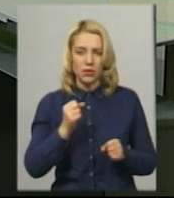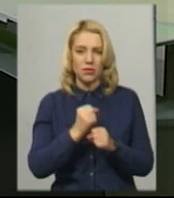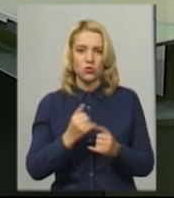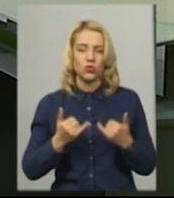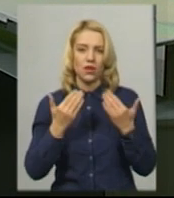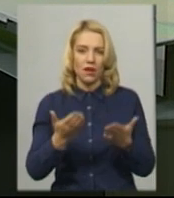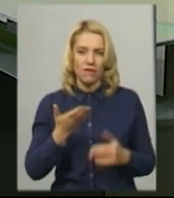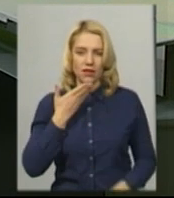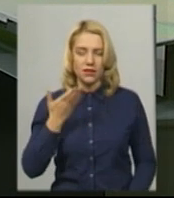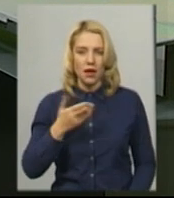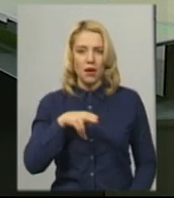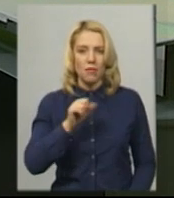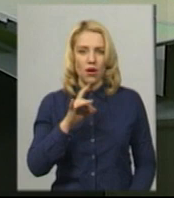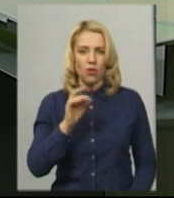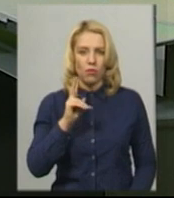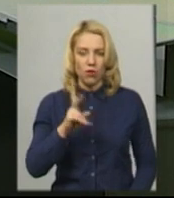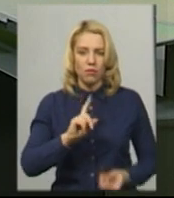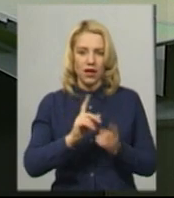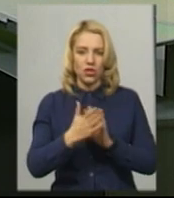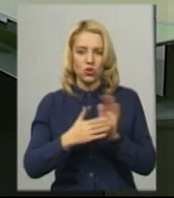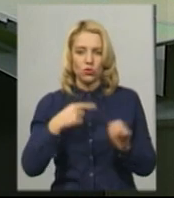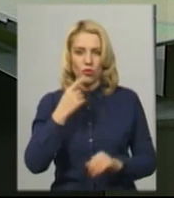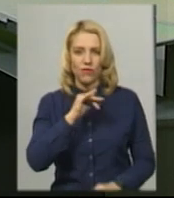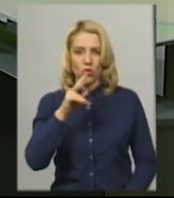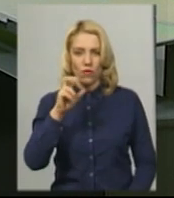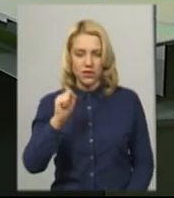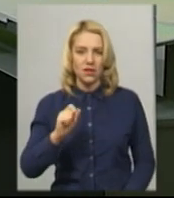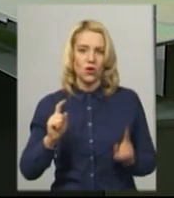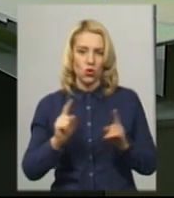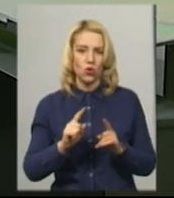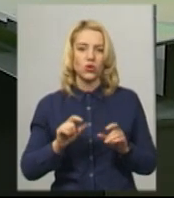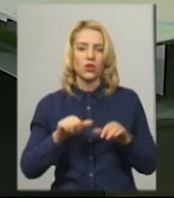та диктор жестової мови Оксана Фіновська. Коротко про головні події та теми дня.